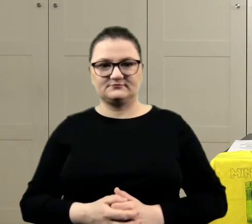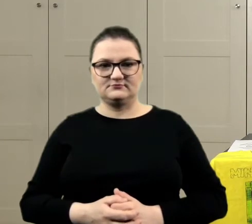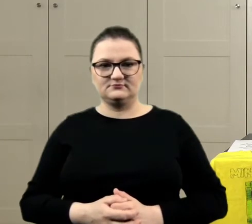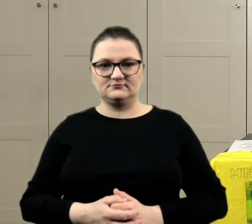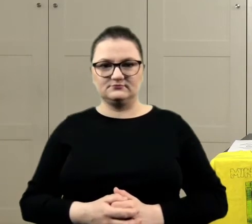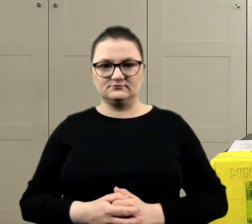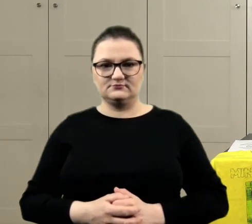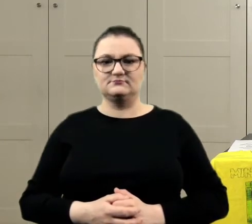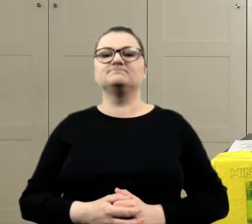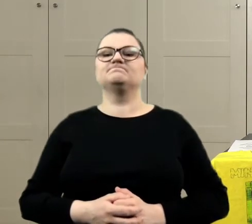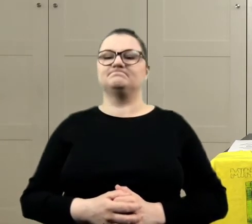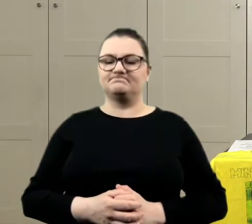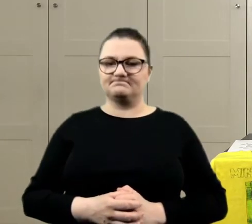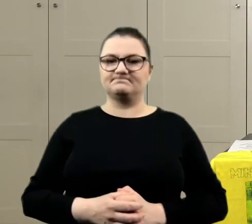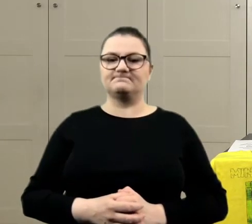No.